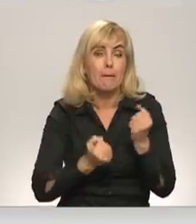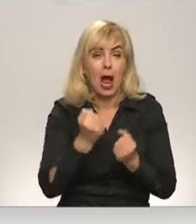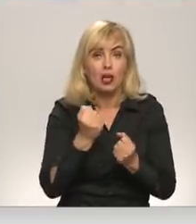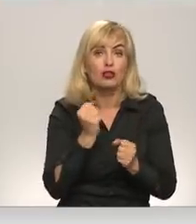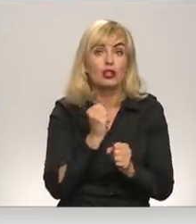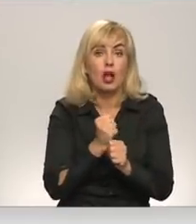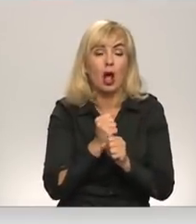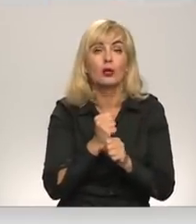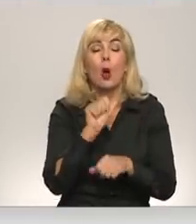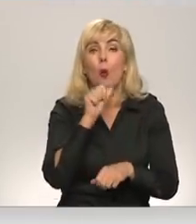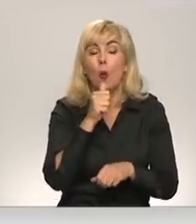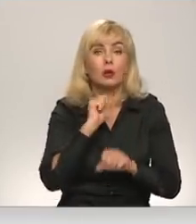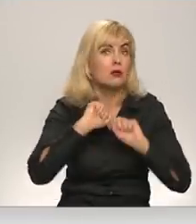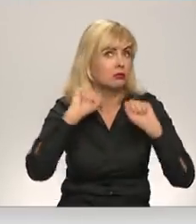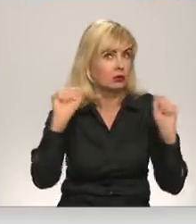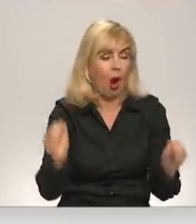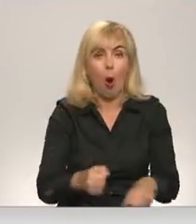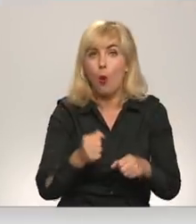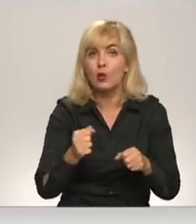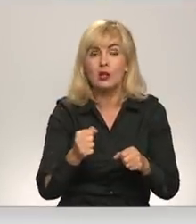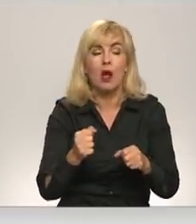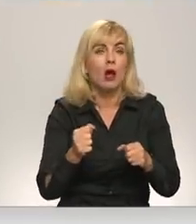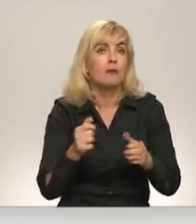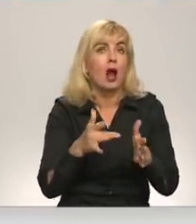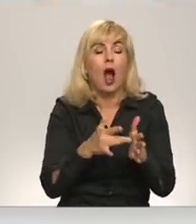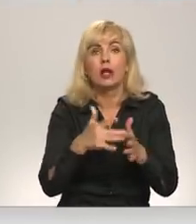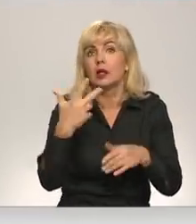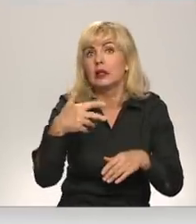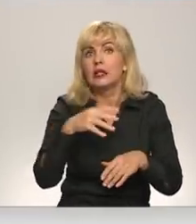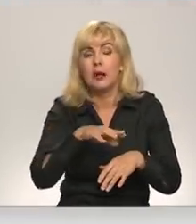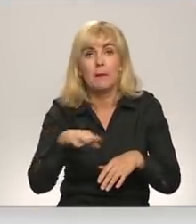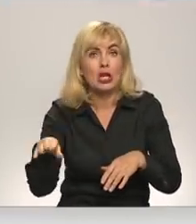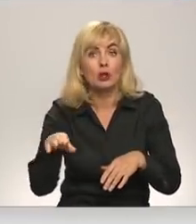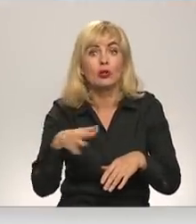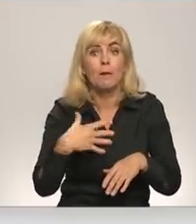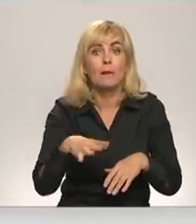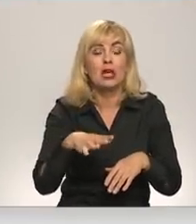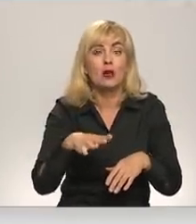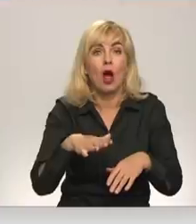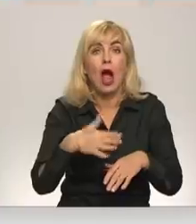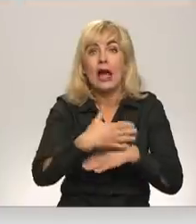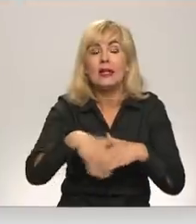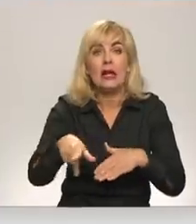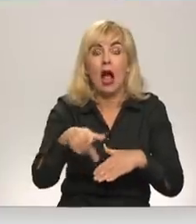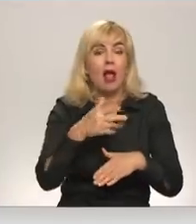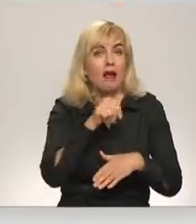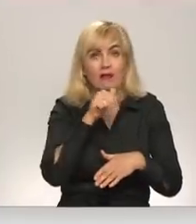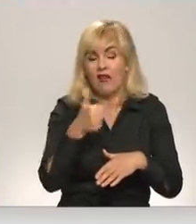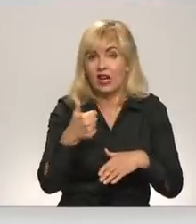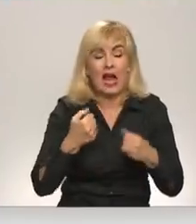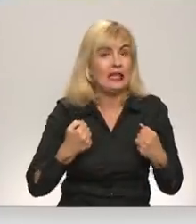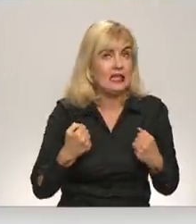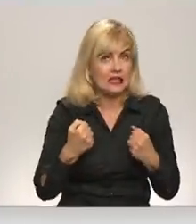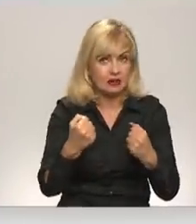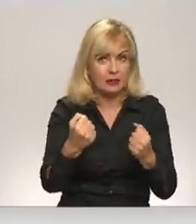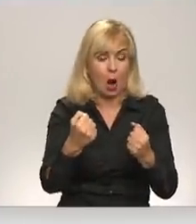Tad tas ūdens strauji, diezgan strauji, principā kaut kādās 30 minūtēs viņš jau bija šitens, šitens ielē vairs nebija izbraucami. Tas